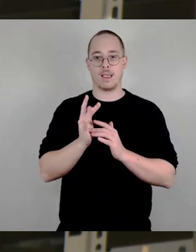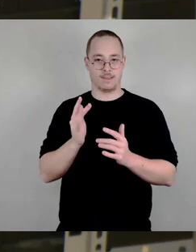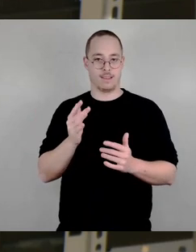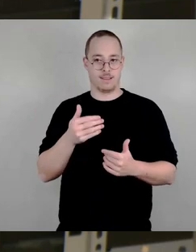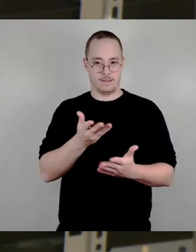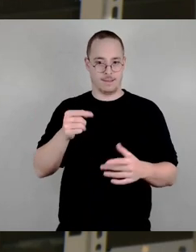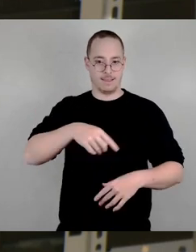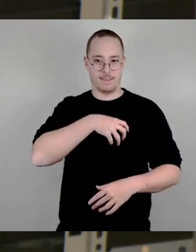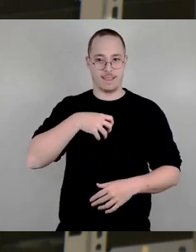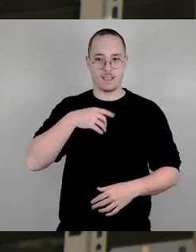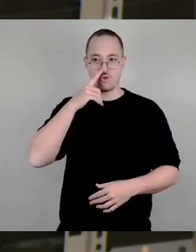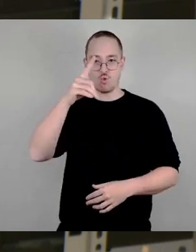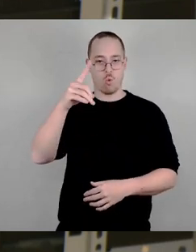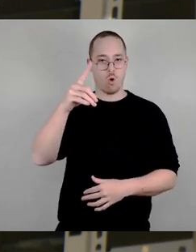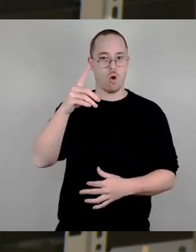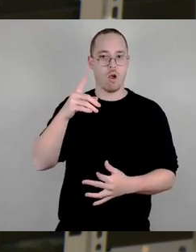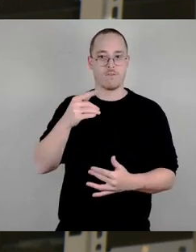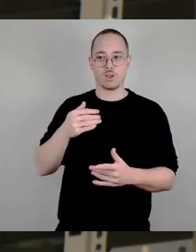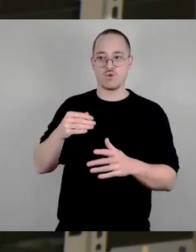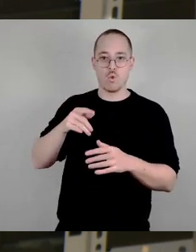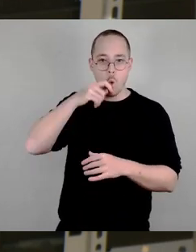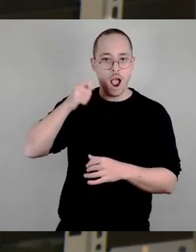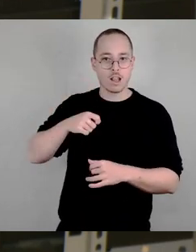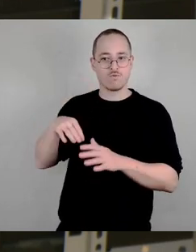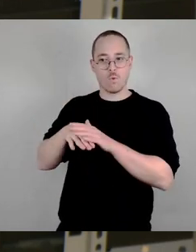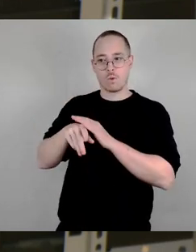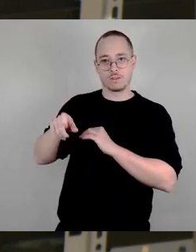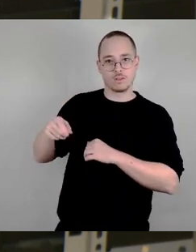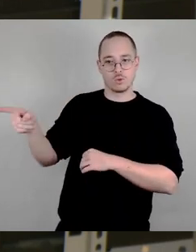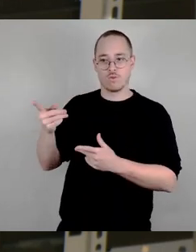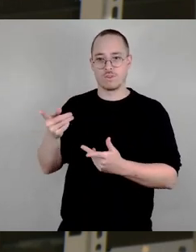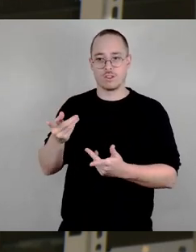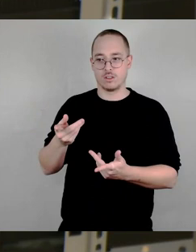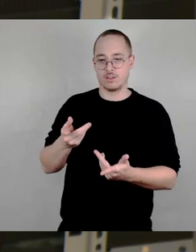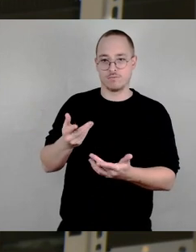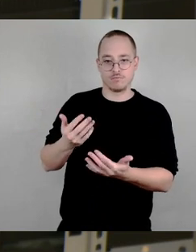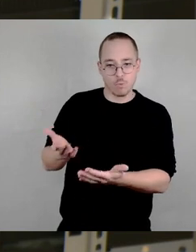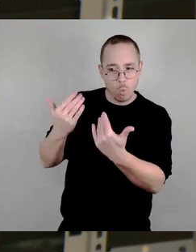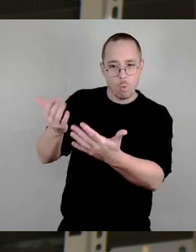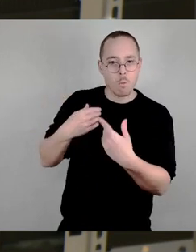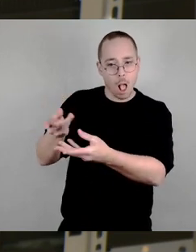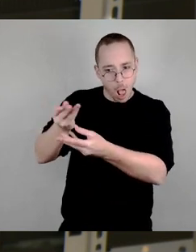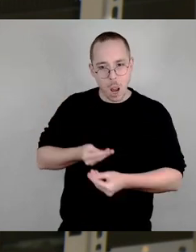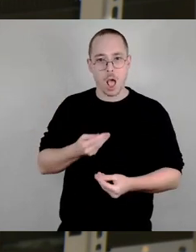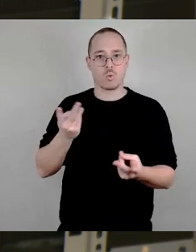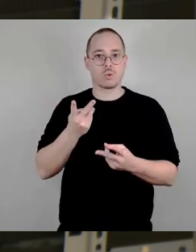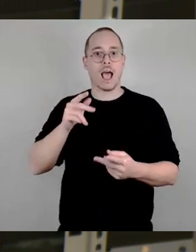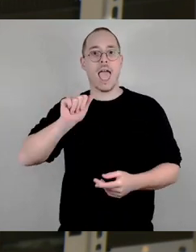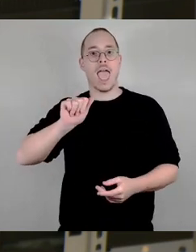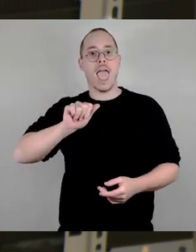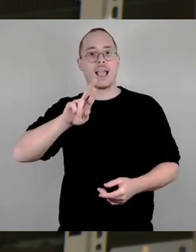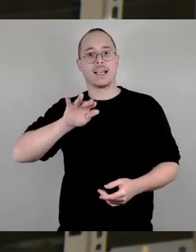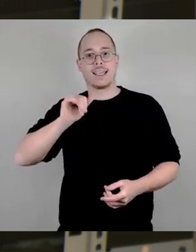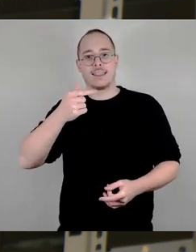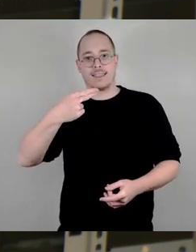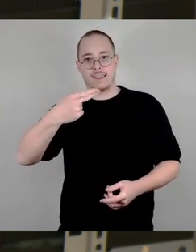Christen mit ihrer Gastfreundschaft, indem sie die eigenen Kirchenräume mit ihnen neuen teilen, sondern unterstützen Geflüchtete, egal welcher